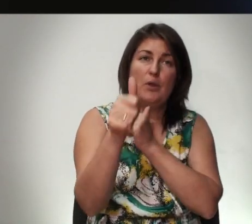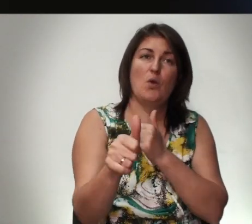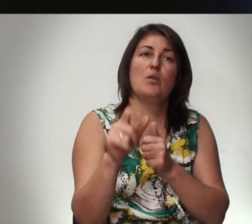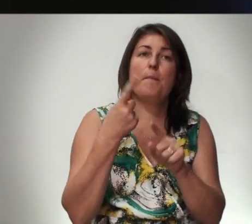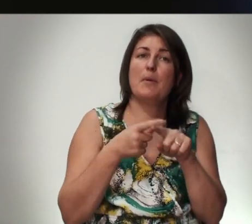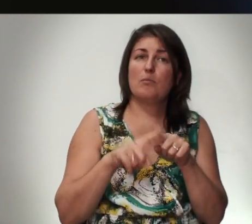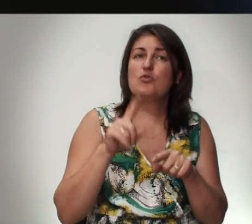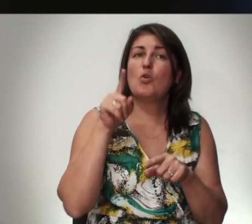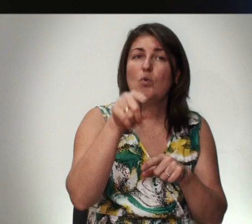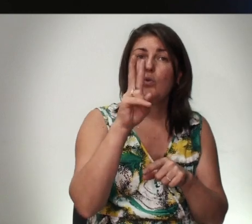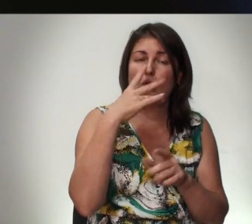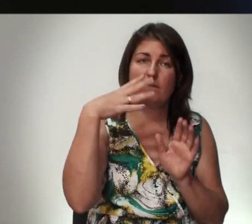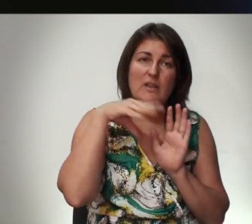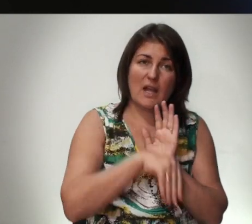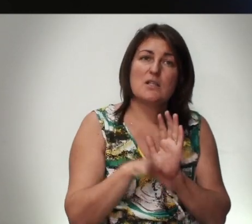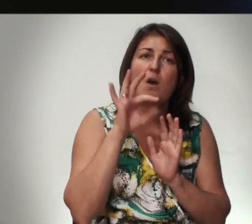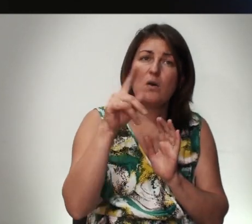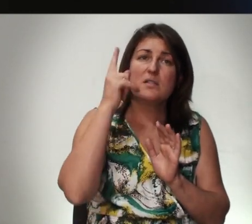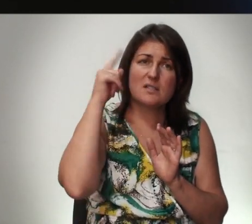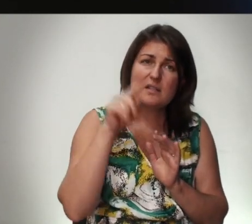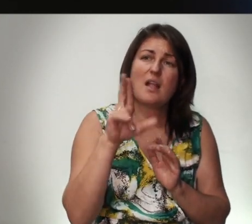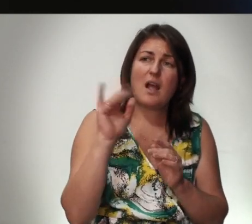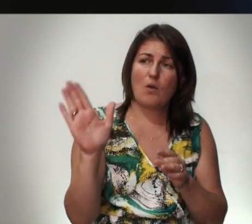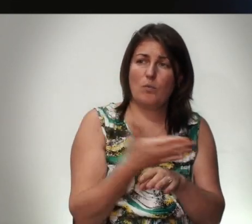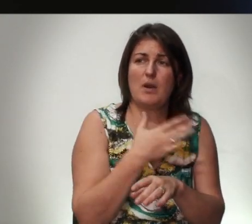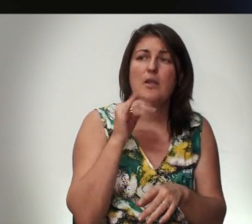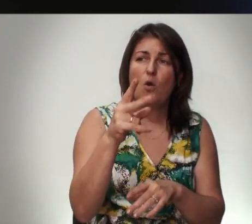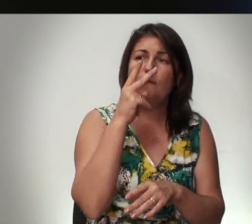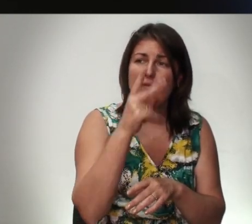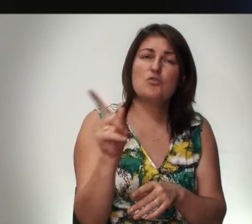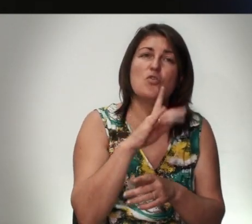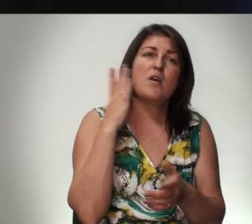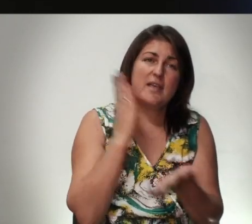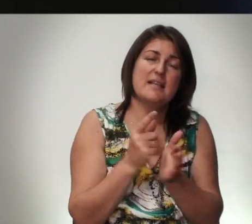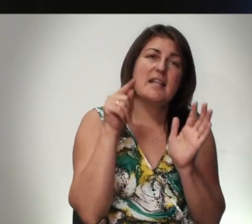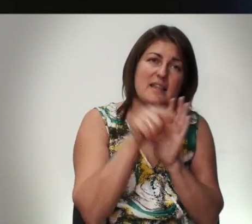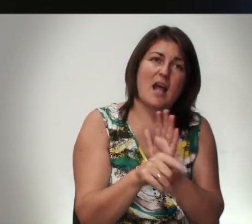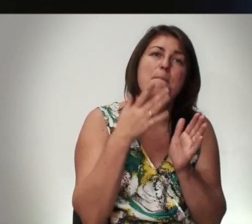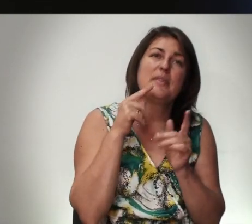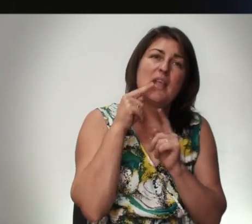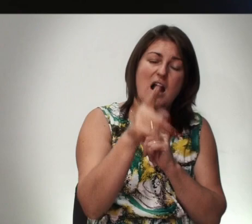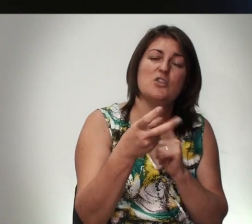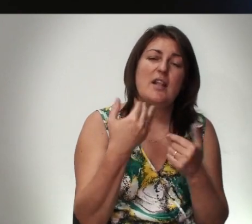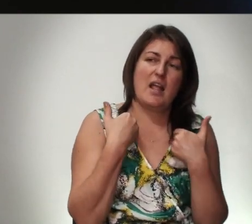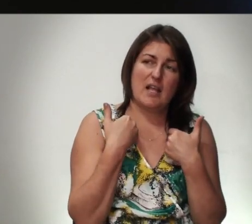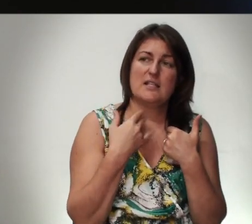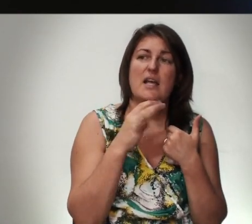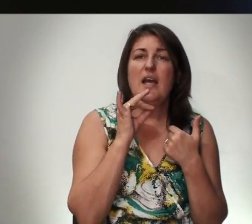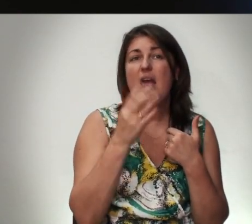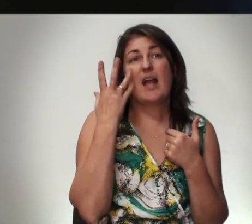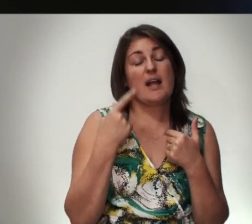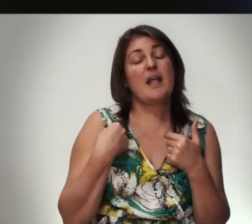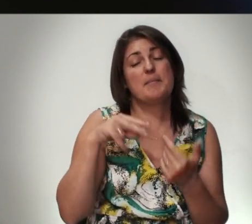Потому Что Тот Кто В Нас Он Знает Как Убрать И Он Видит Что Есть Там Дальше Для Нас И